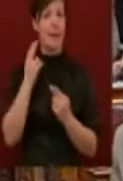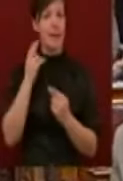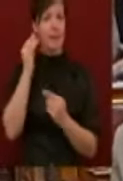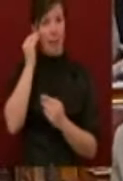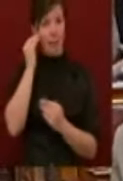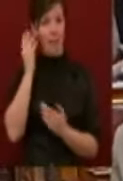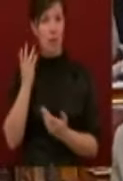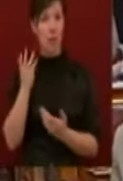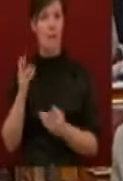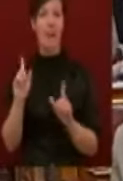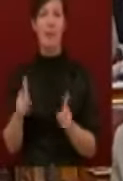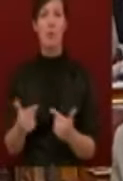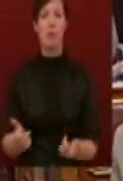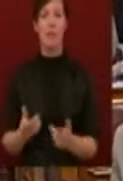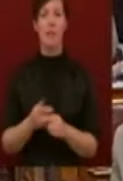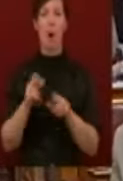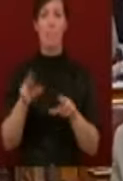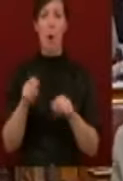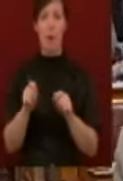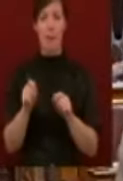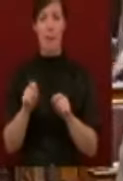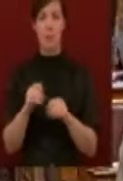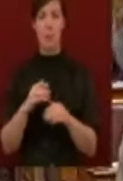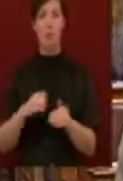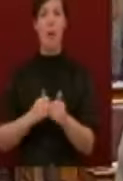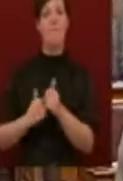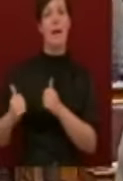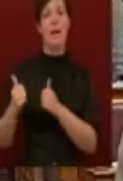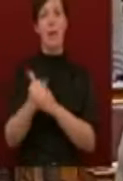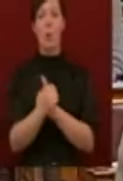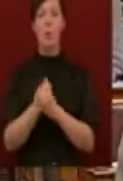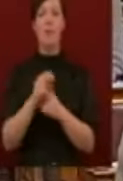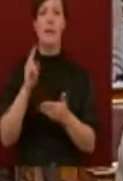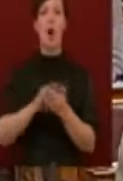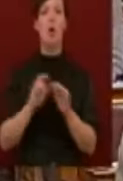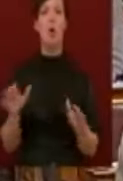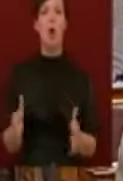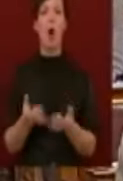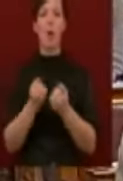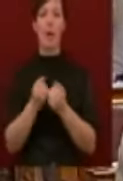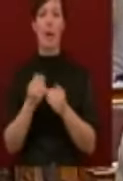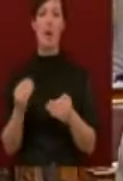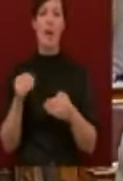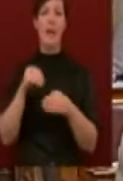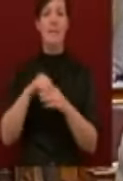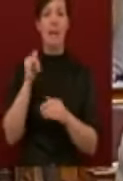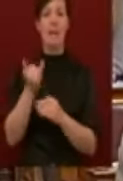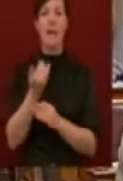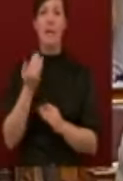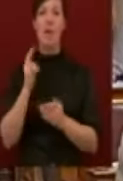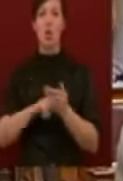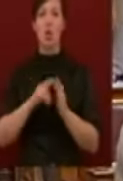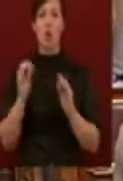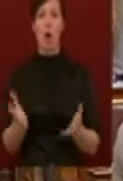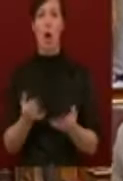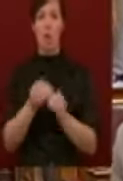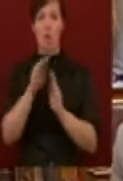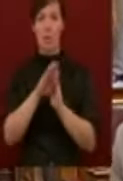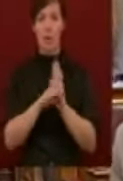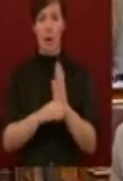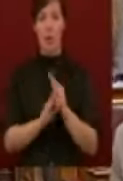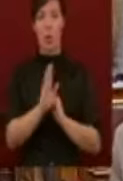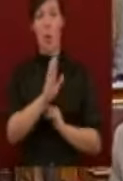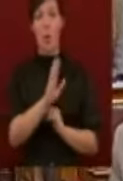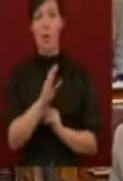a parlamentarizmust is, megkerülték a jogalkotás részvételi és nyilvánossági szabályait. Önöknek nem fontos a nők